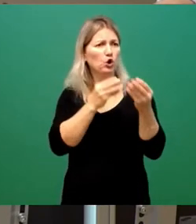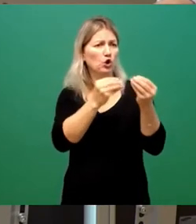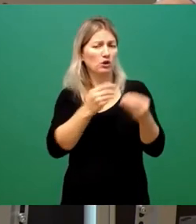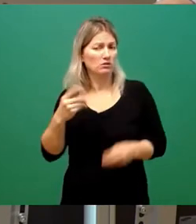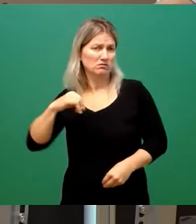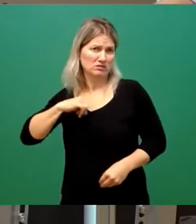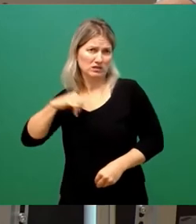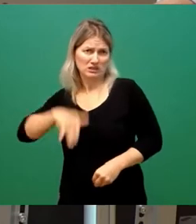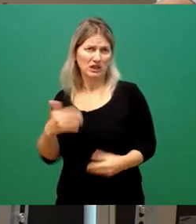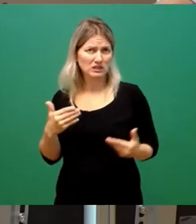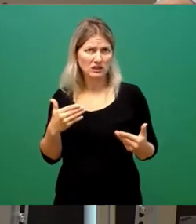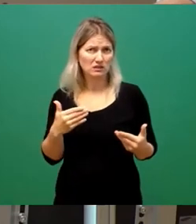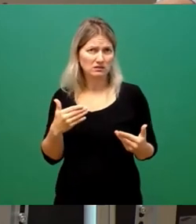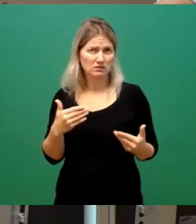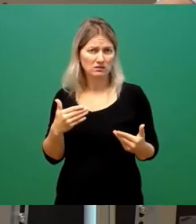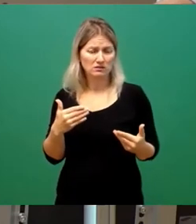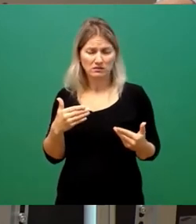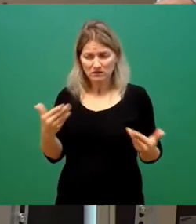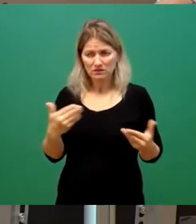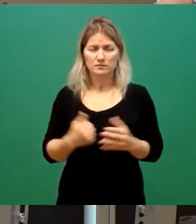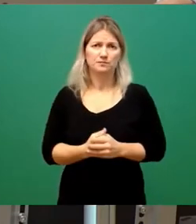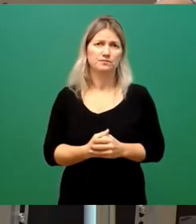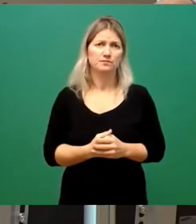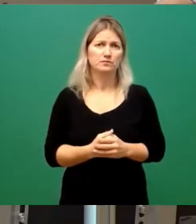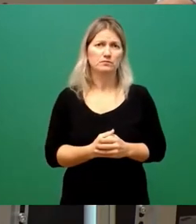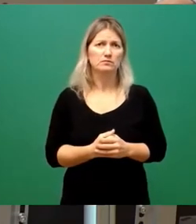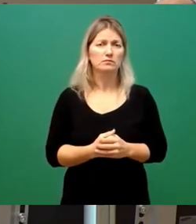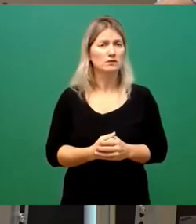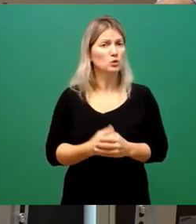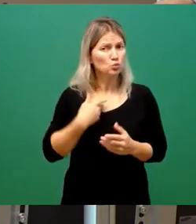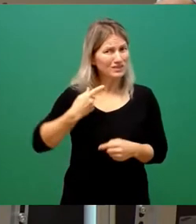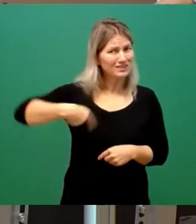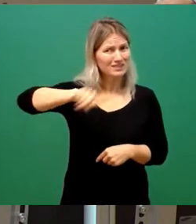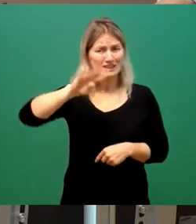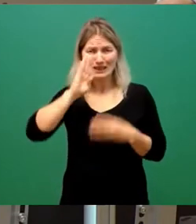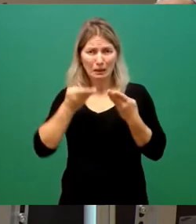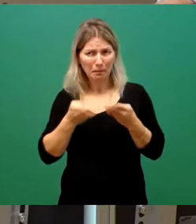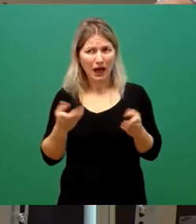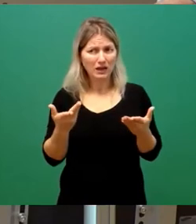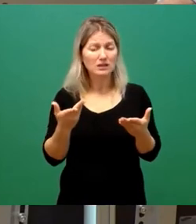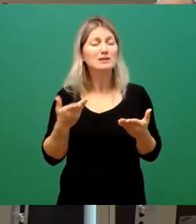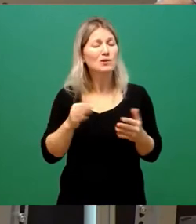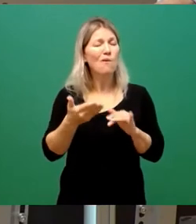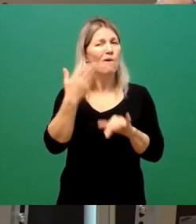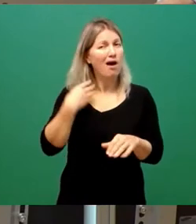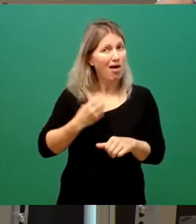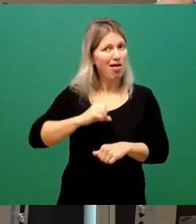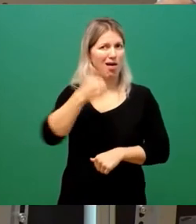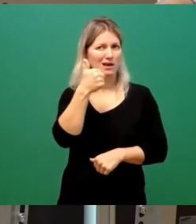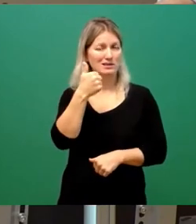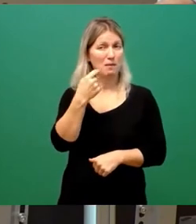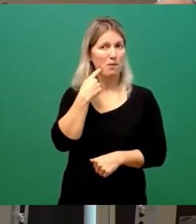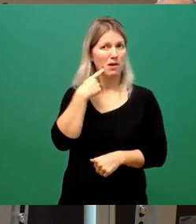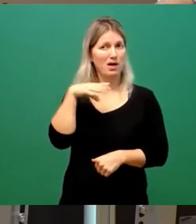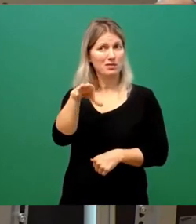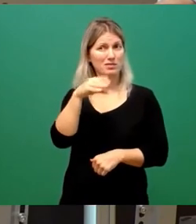machen. Nichts anderes geht es Ihnen. Und dass wir dazu nicht bereit sind, habe ich vom ersten Gesprächsmoment an deutlich gemacht.